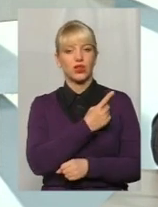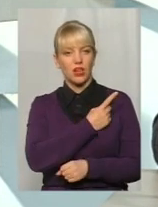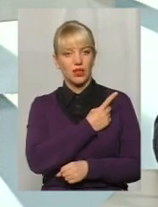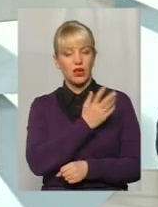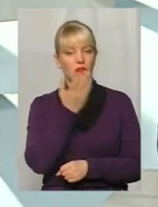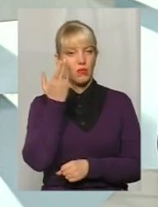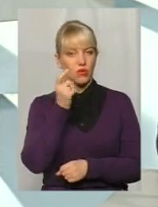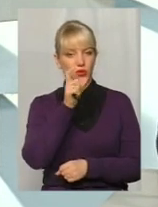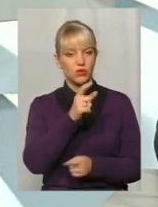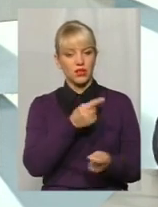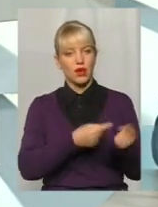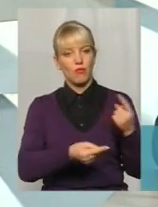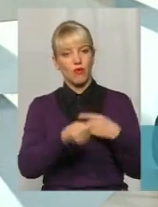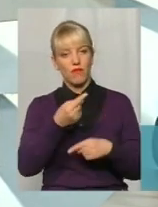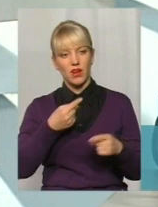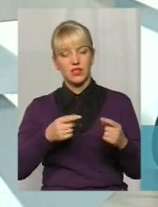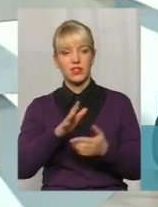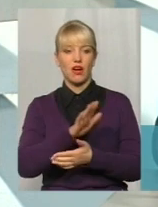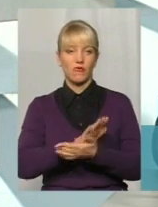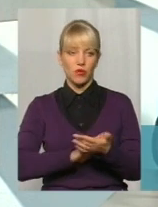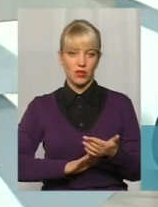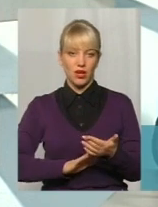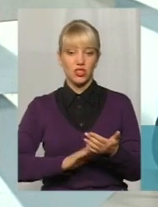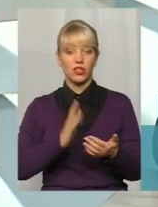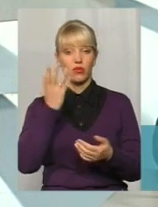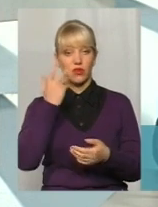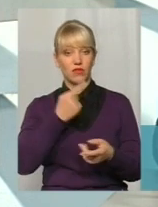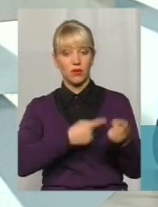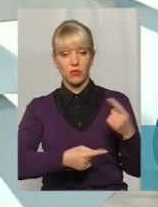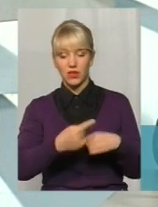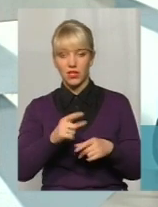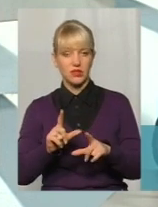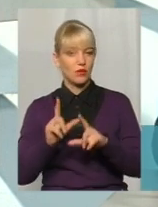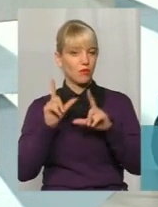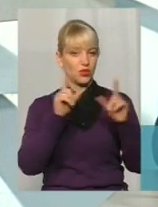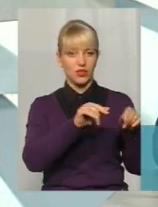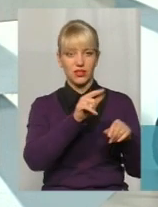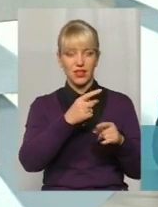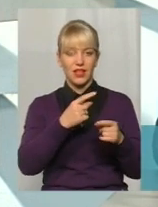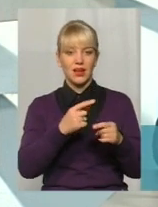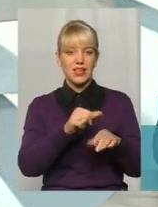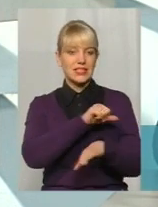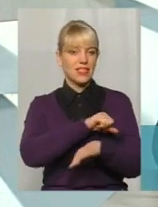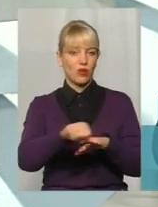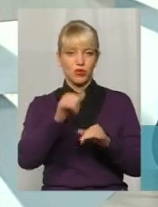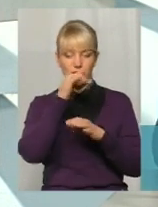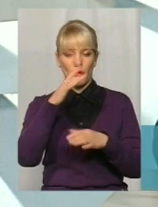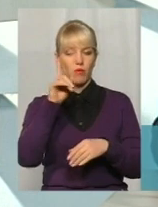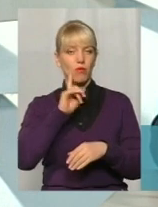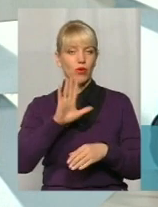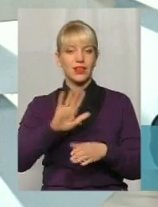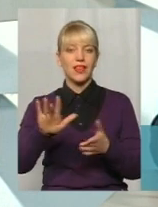повернеться, але вже в подальшому вона виїхати не зможе. Поки не розрахується з повністю з тим боргом